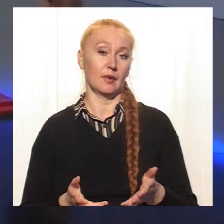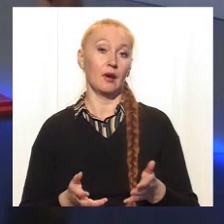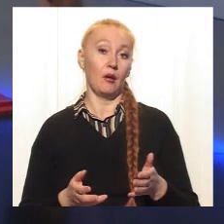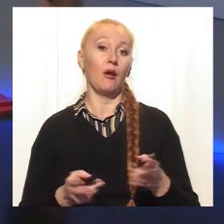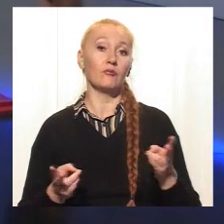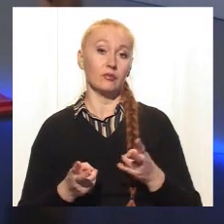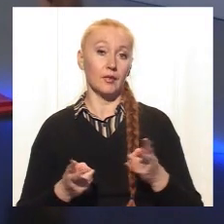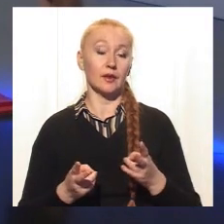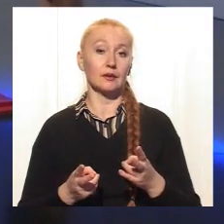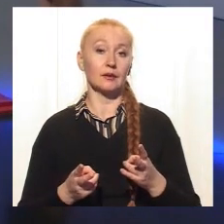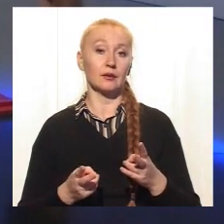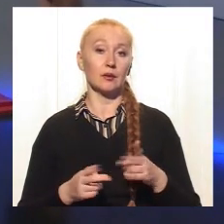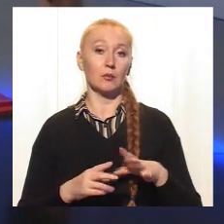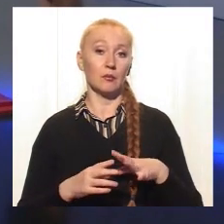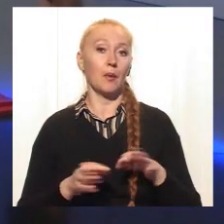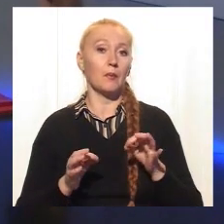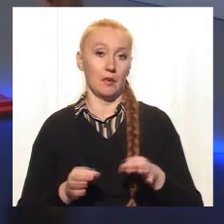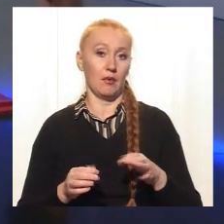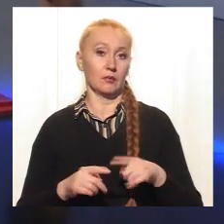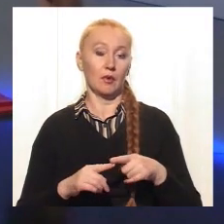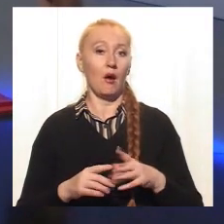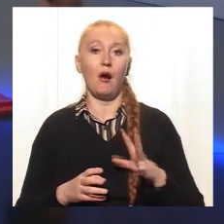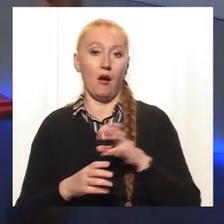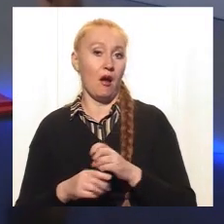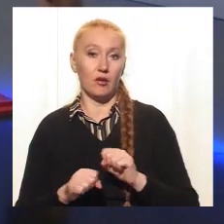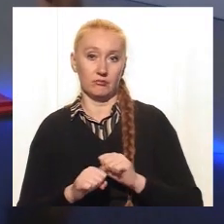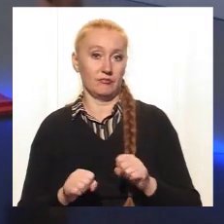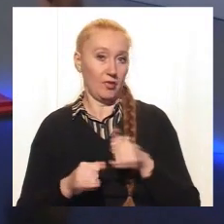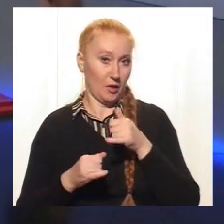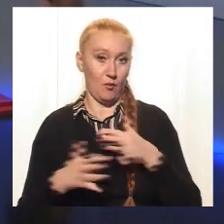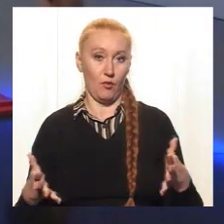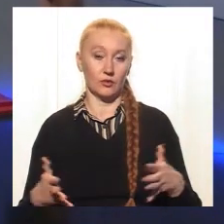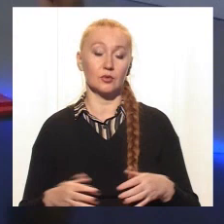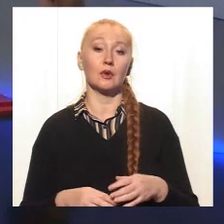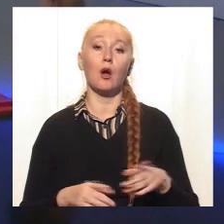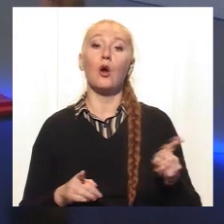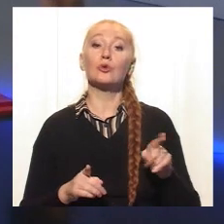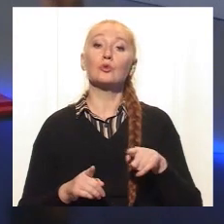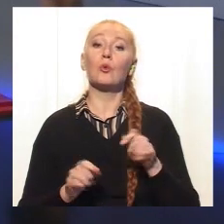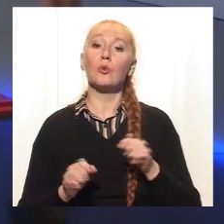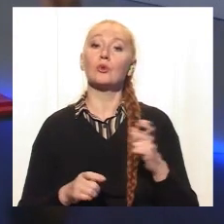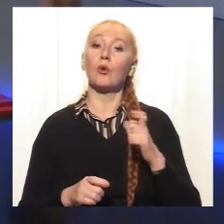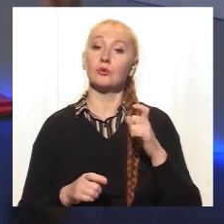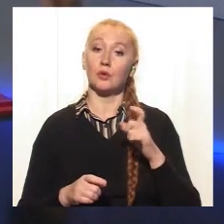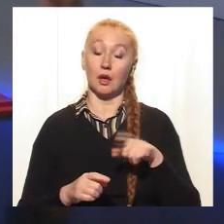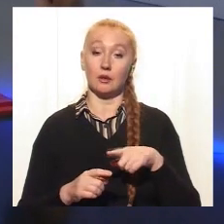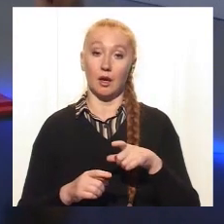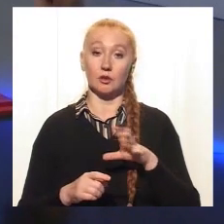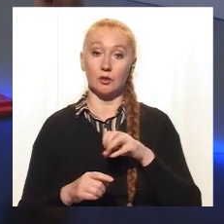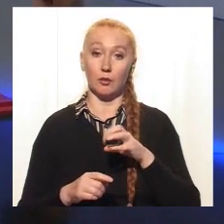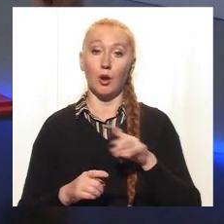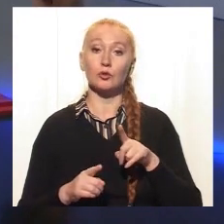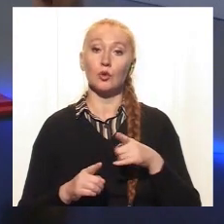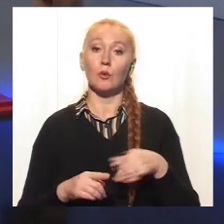мінімум, має бути адекватна. Вона не може кинутися. Що можна було зробити власникам собаки, крім того, щоб